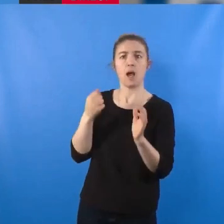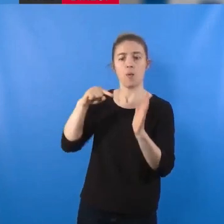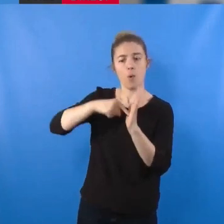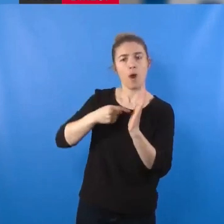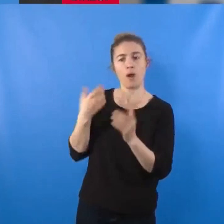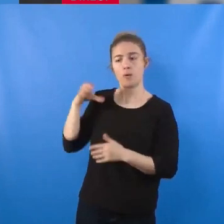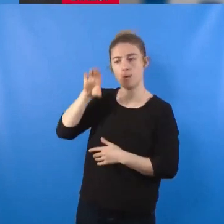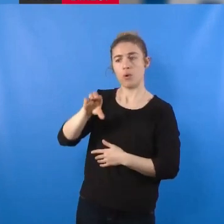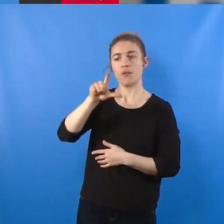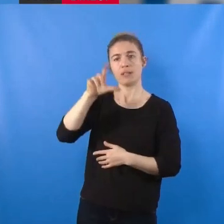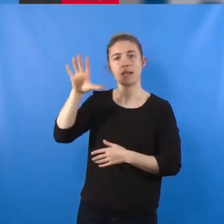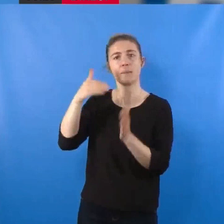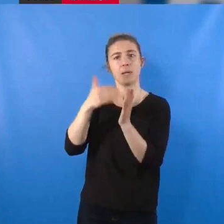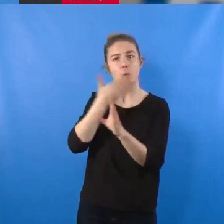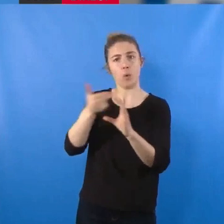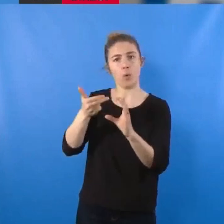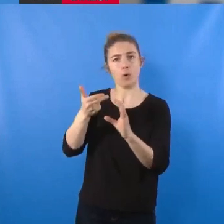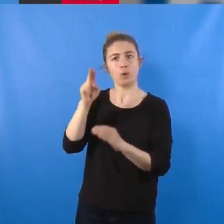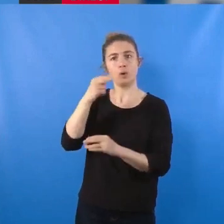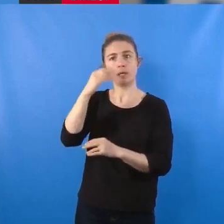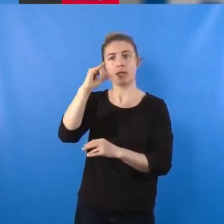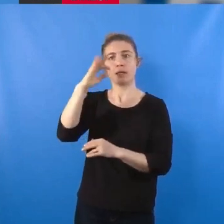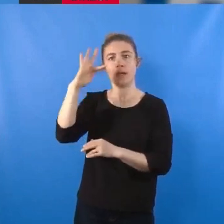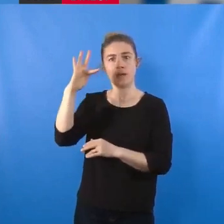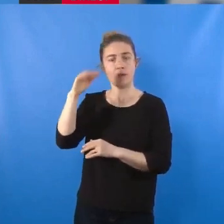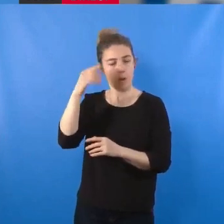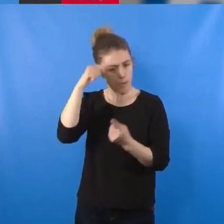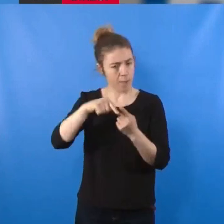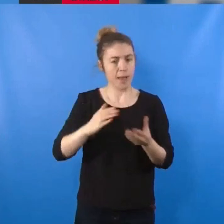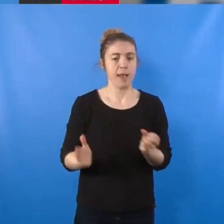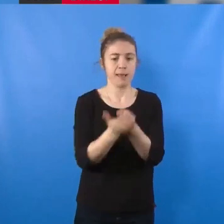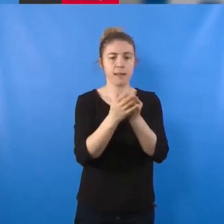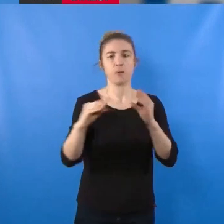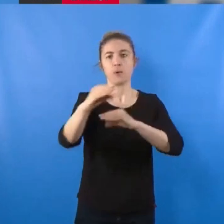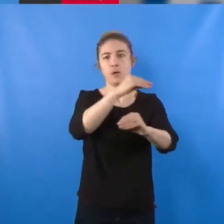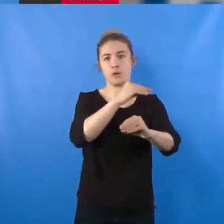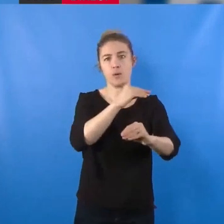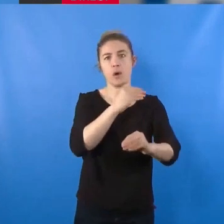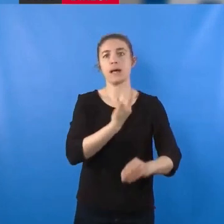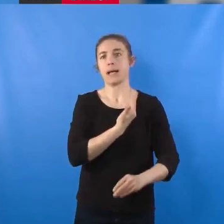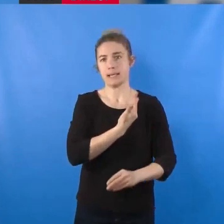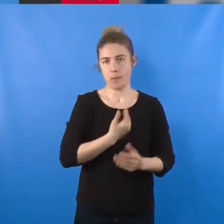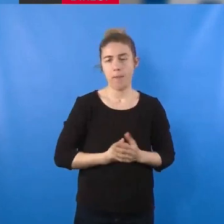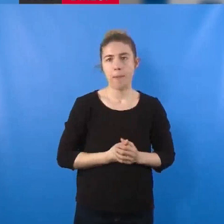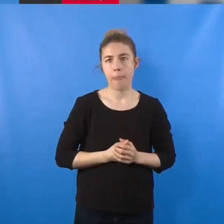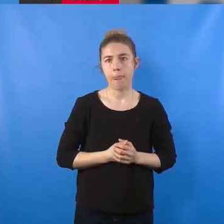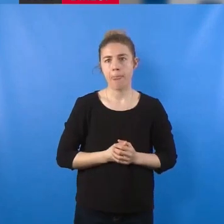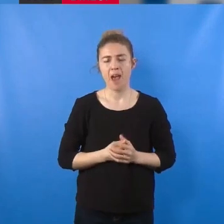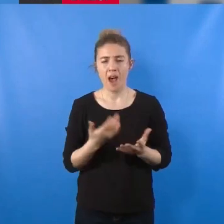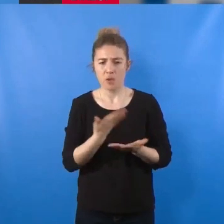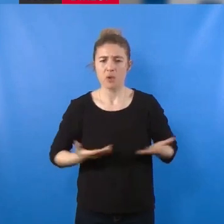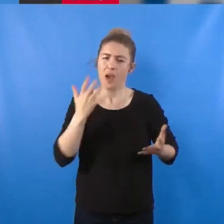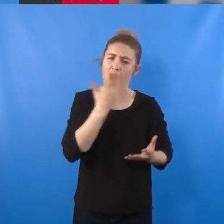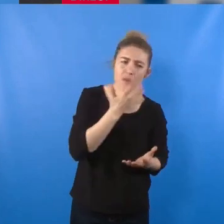000 euros à l'UNICEF pour venir en aide à la population de Gaza. Un terrible drame humanitaire et sanitaire